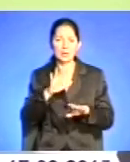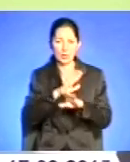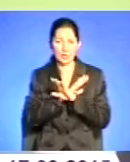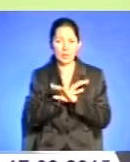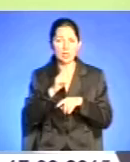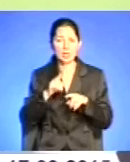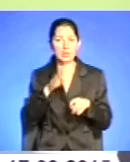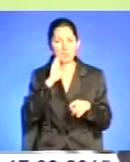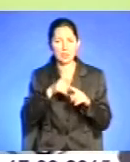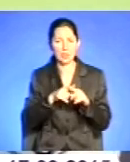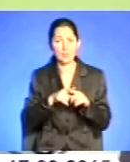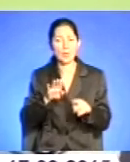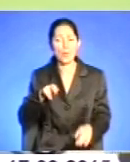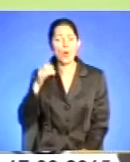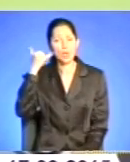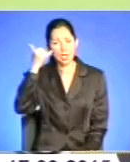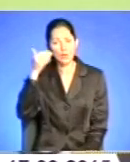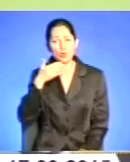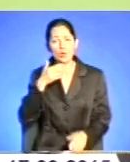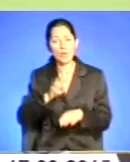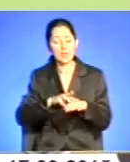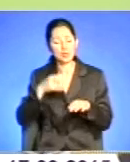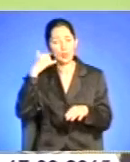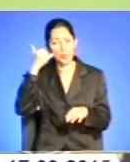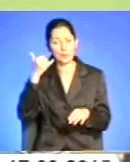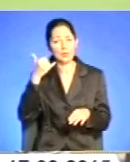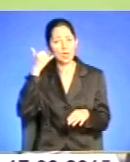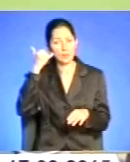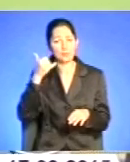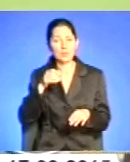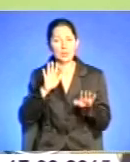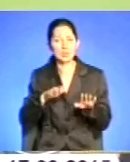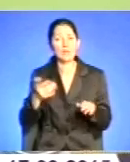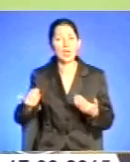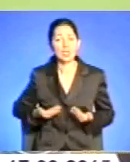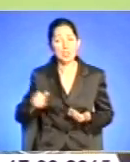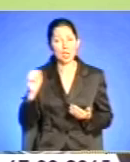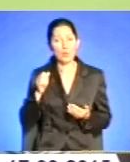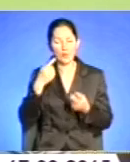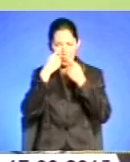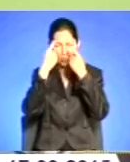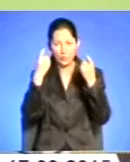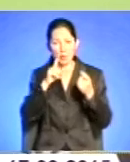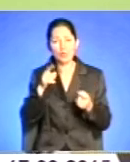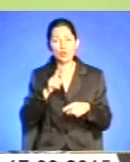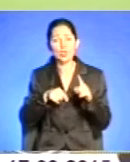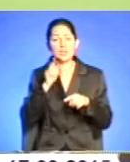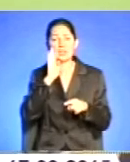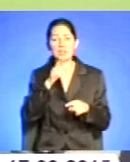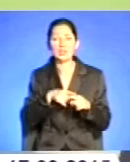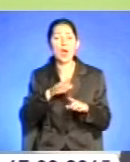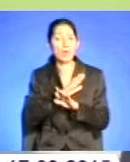в міліцію звернувся місцевий житель міста Теребовлі, який повідомив про те, що його рідна сестра померла.